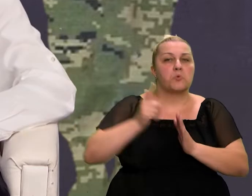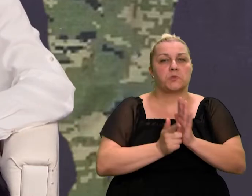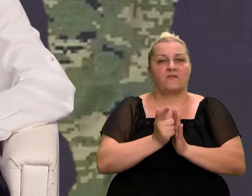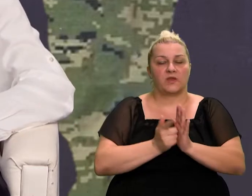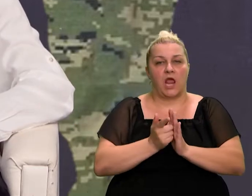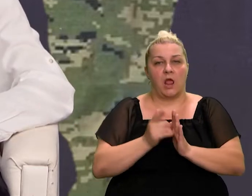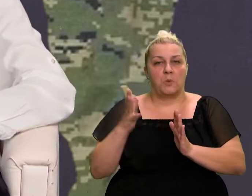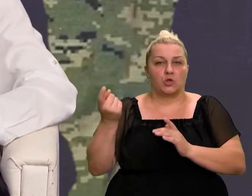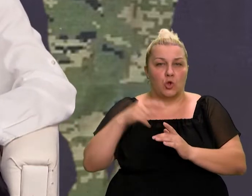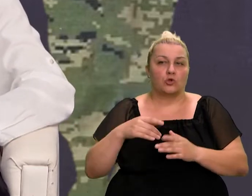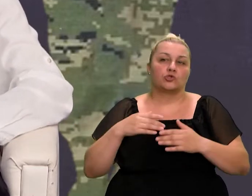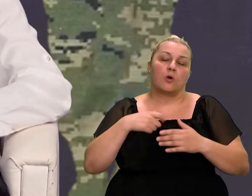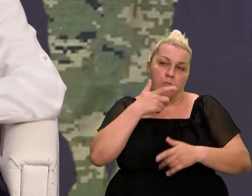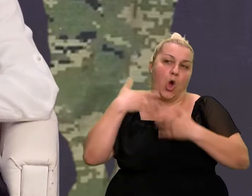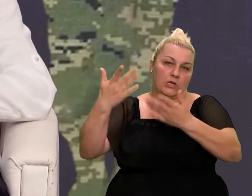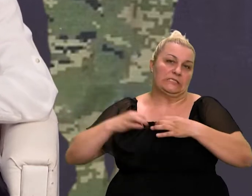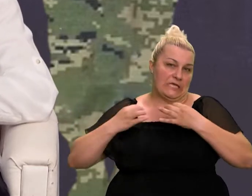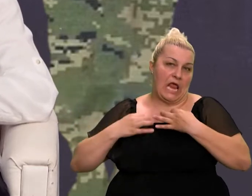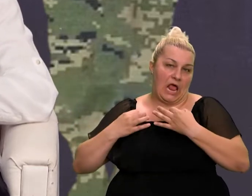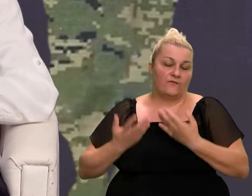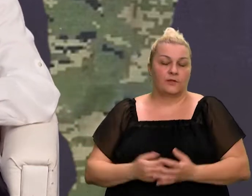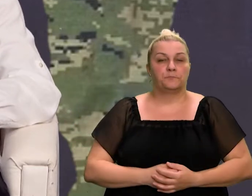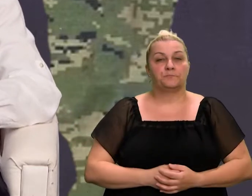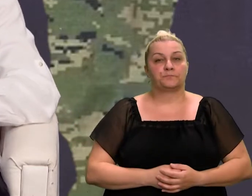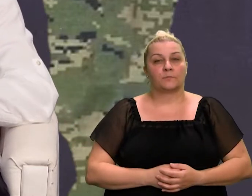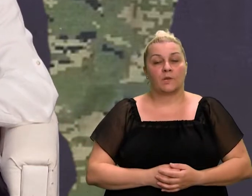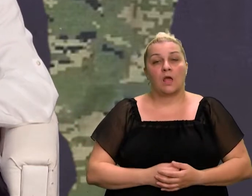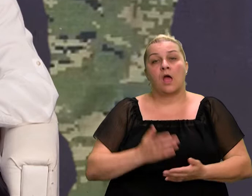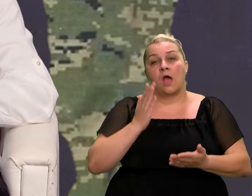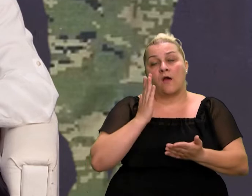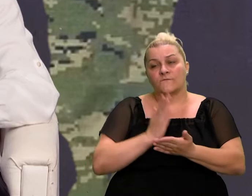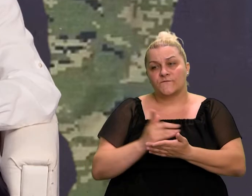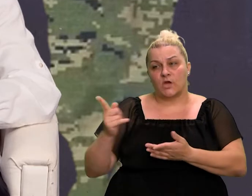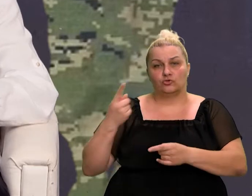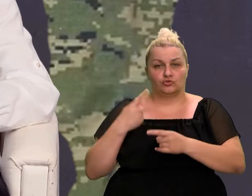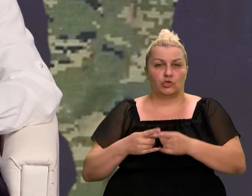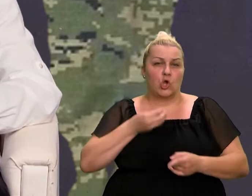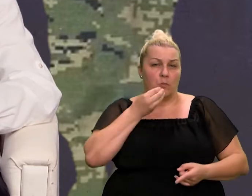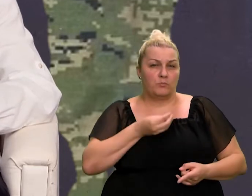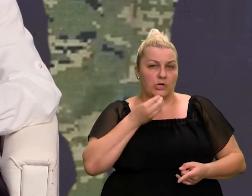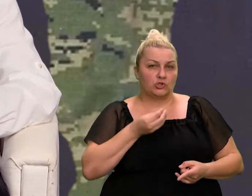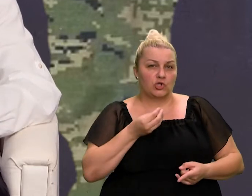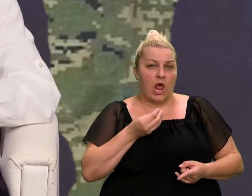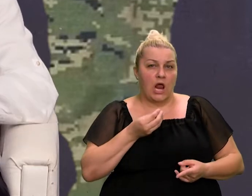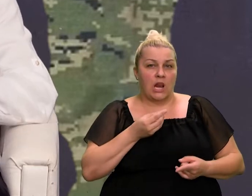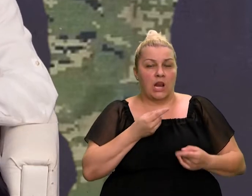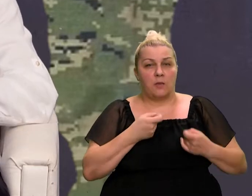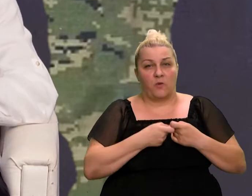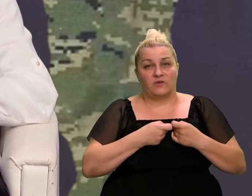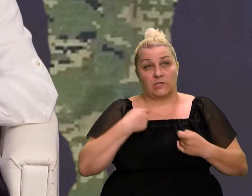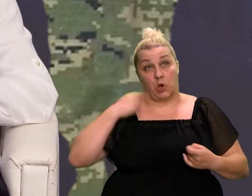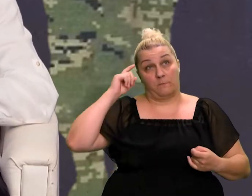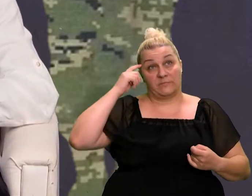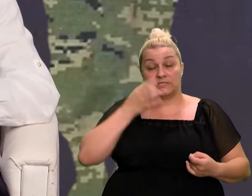neka mu Bog da zdravlja, mi idemo dalje. Evo, vi ste već dijelom odgovorili na moje pita, nemoj povezati ova dva događaja, ne, prije je bilo